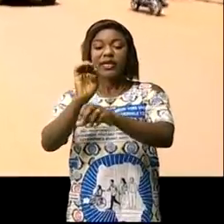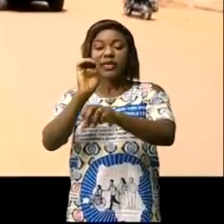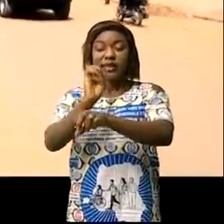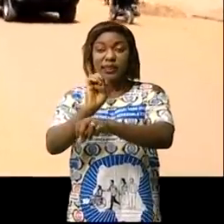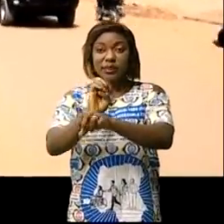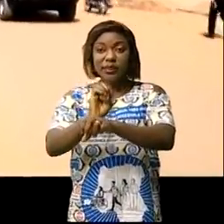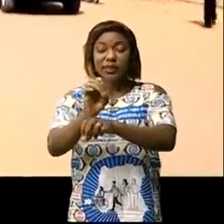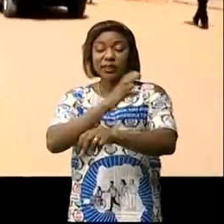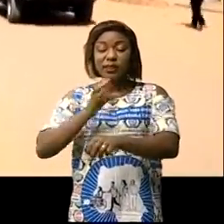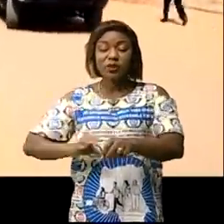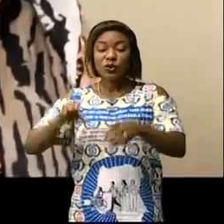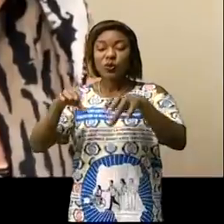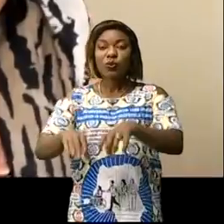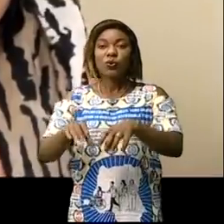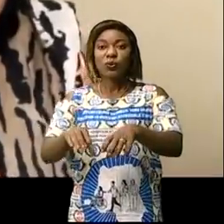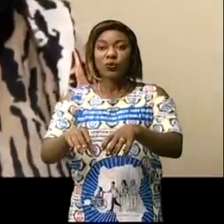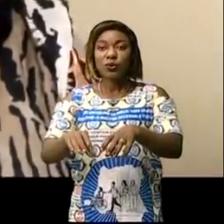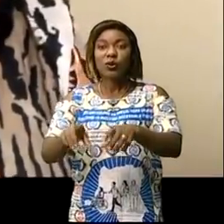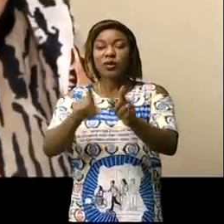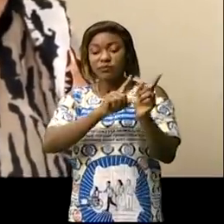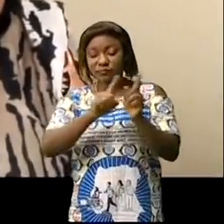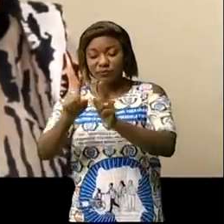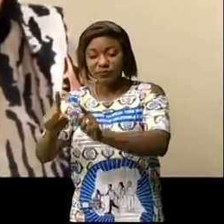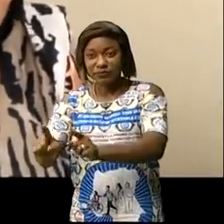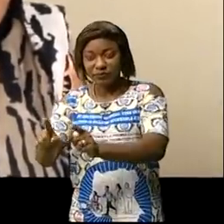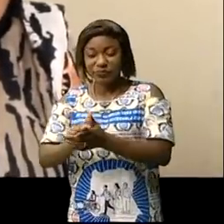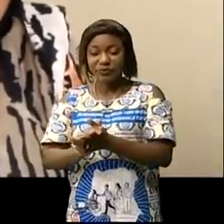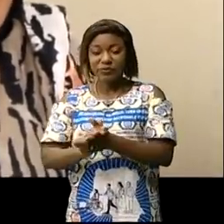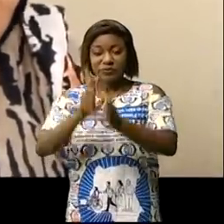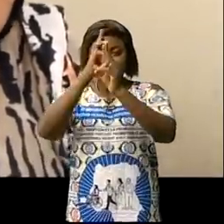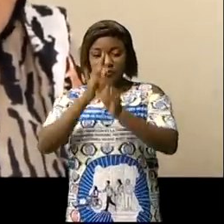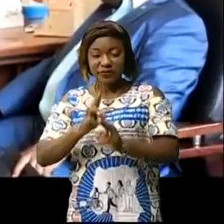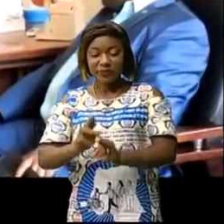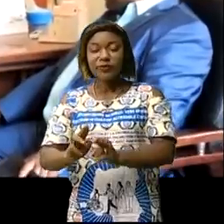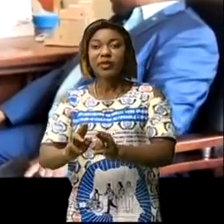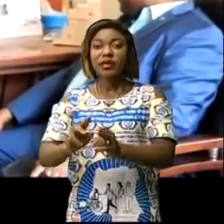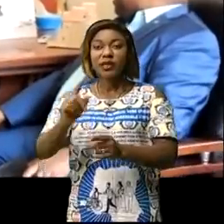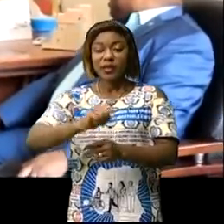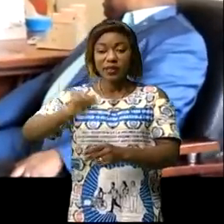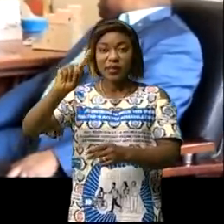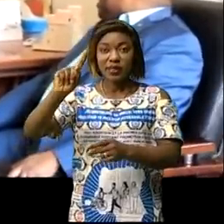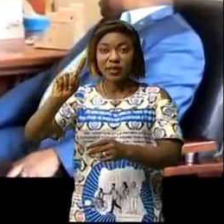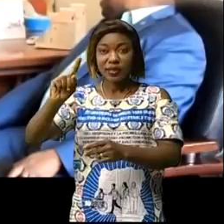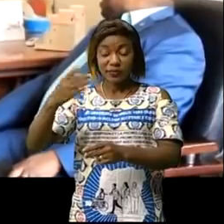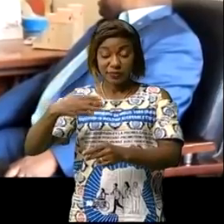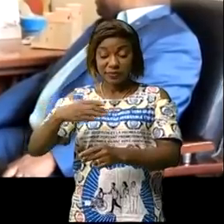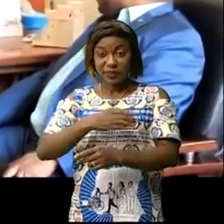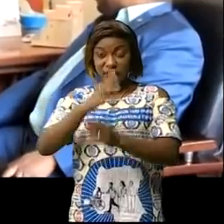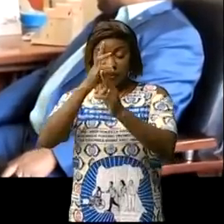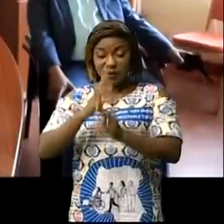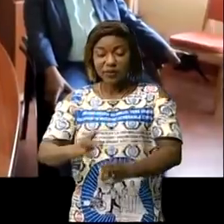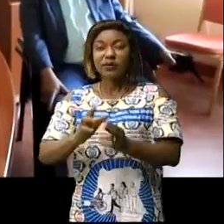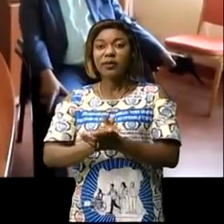mercredi 21 juillet 2021 présenter les civilités à l'autorité de la première institution en province, l'honorable Yumbakalengamushimbe Isabelle,